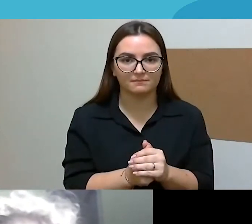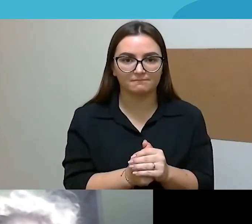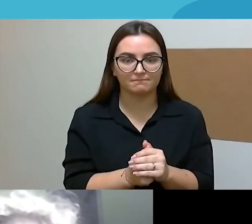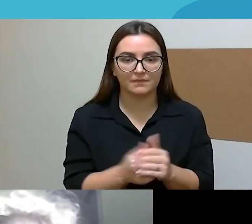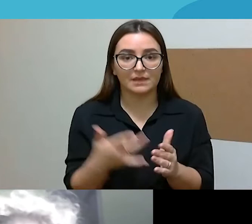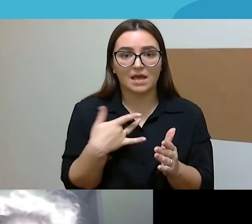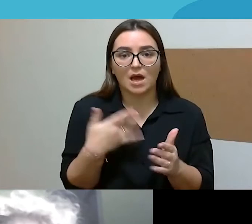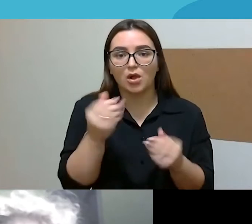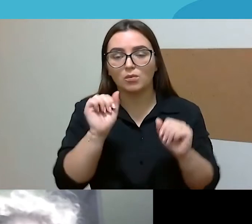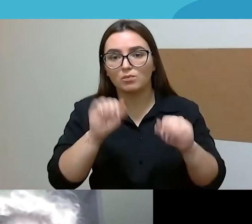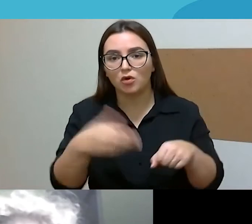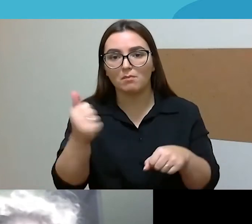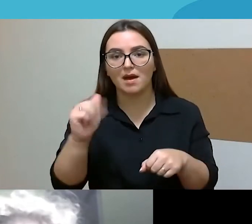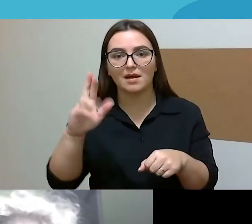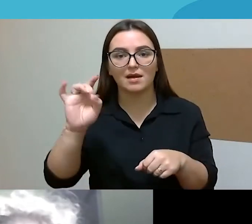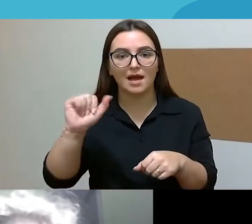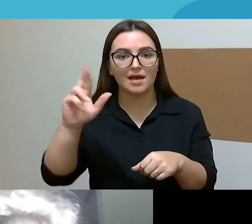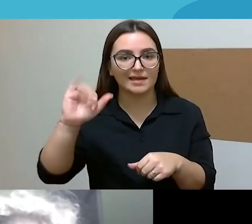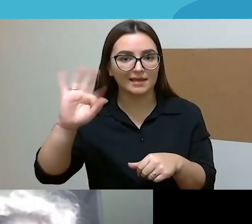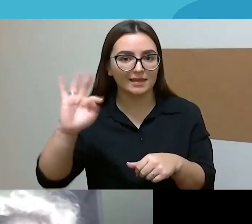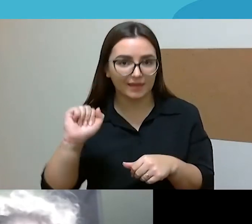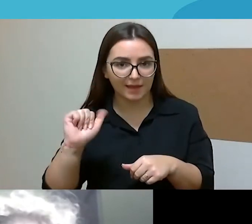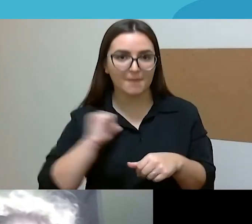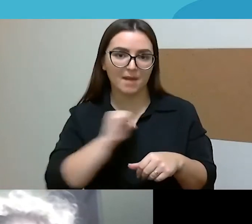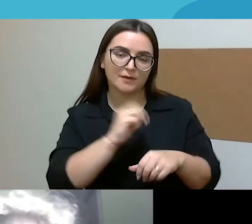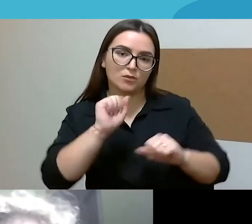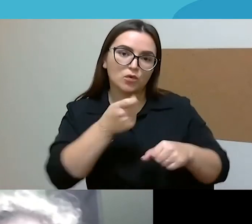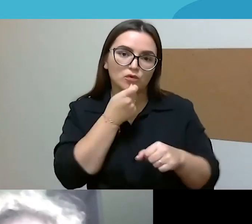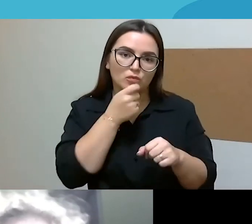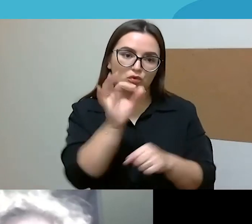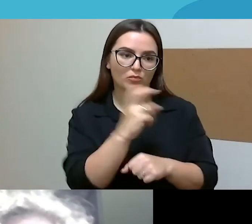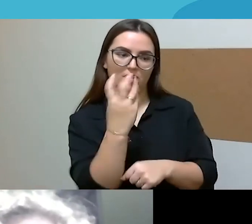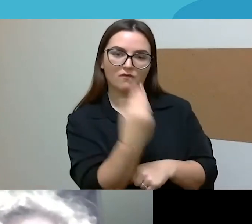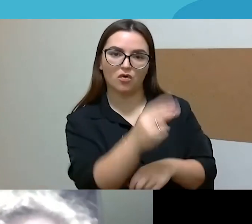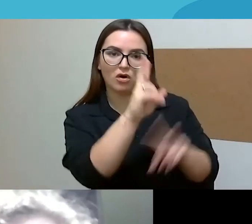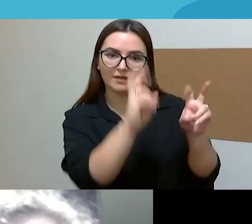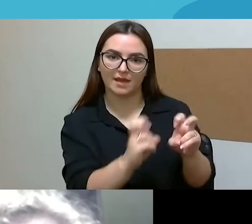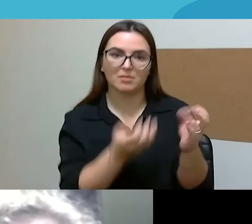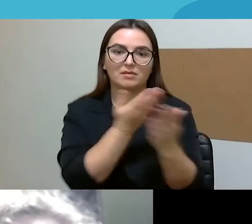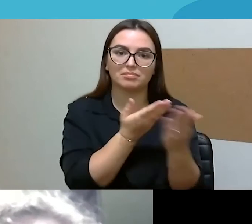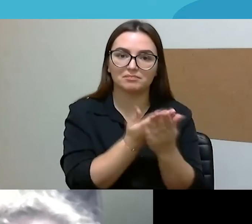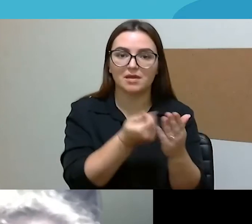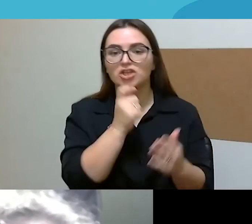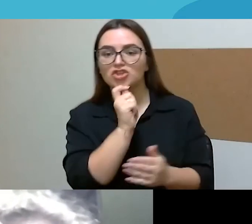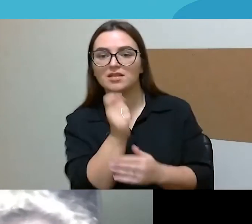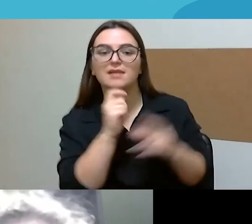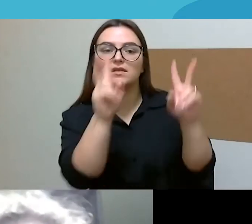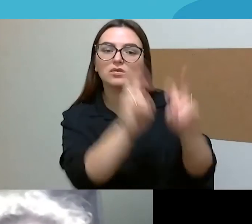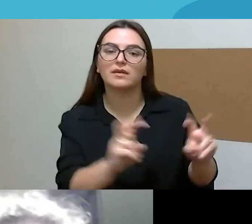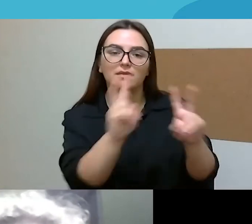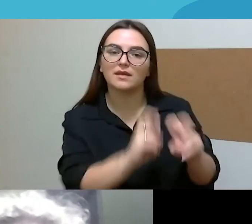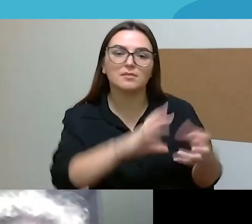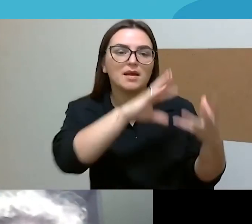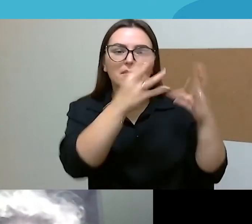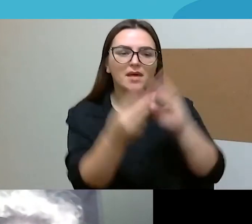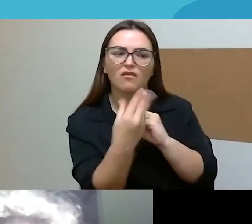gal jūs galėtumėt, nežinau, kiek jums detaliai gaunasi, bet ką tas žiniasklaidos tyrimas apskritai, koks buvo jo